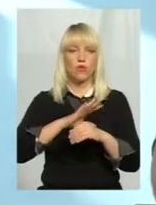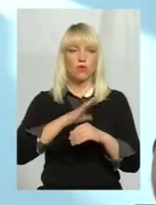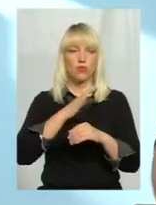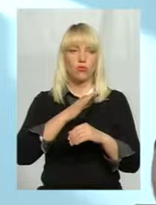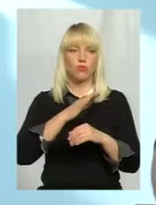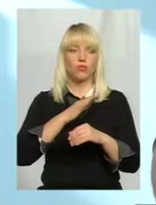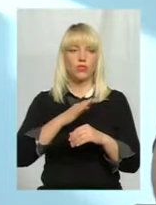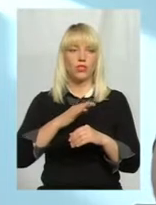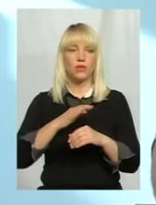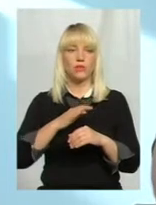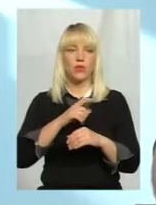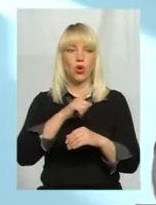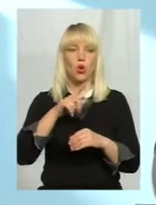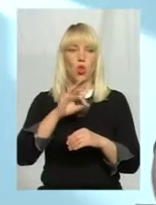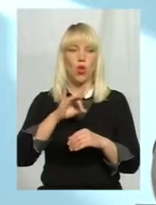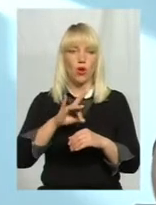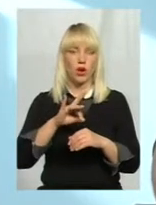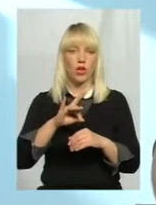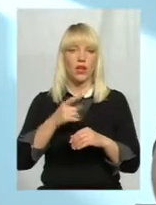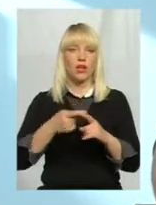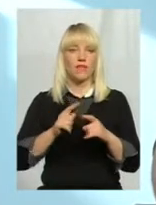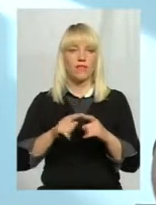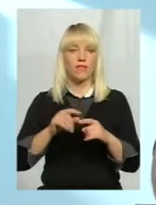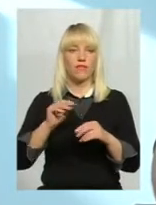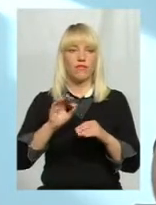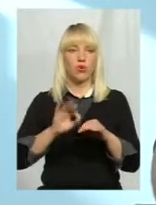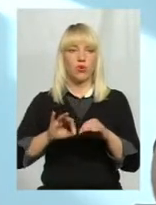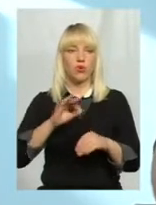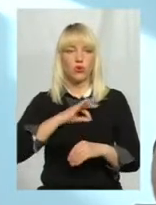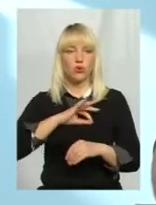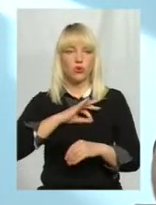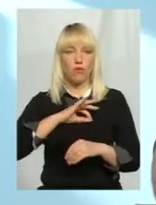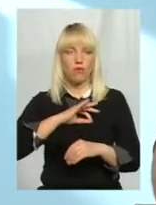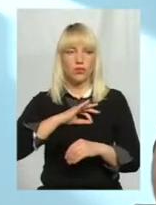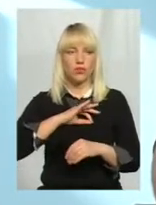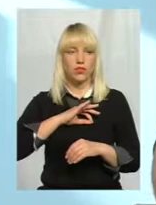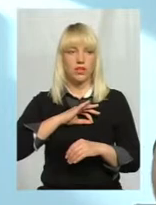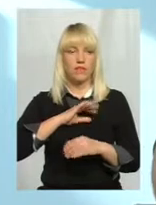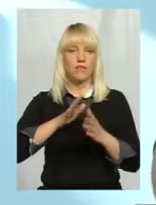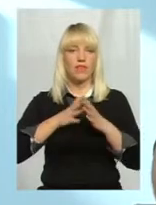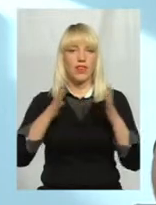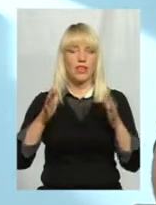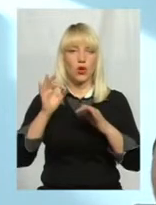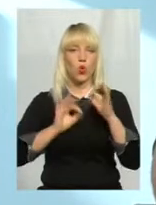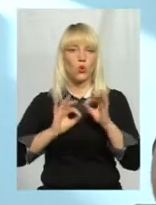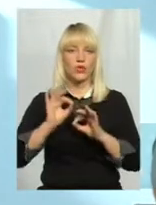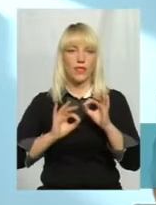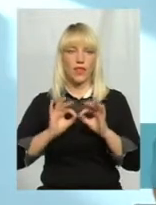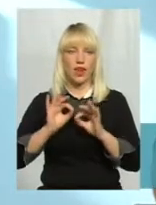але потім хлор використовується в великих концентраціях,